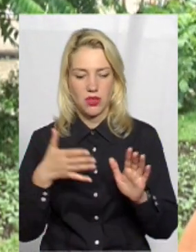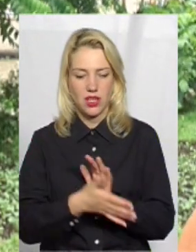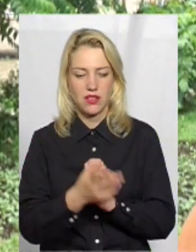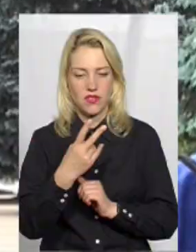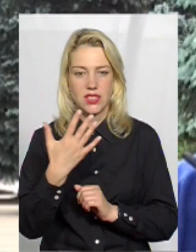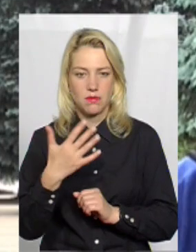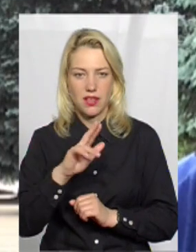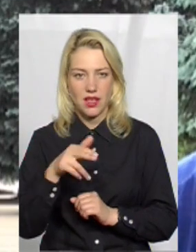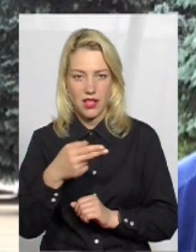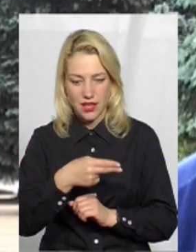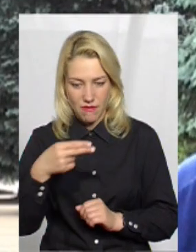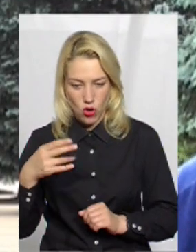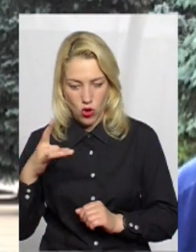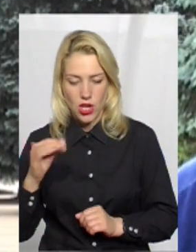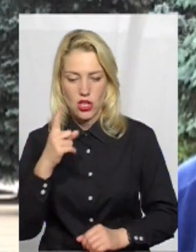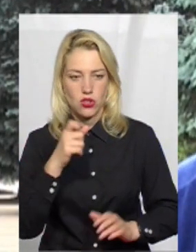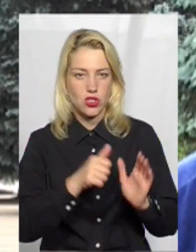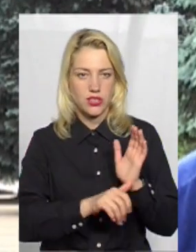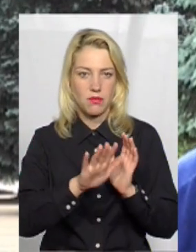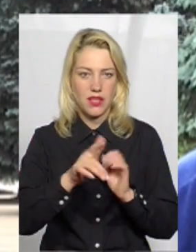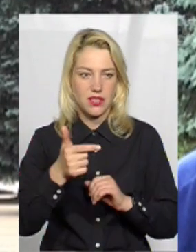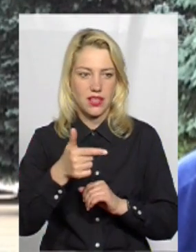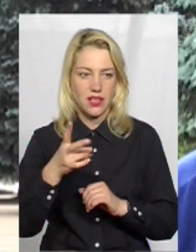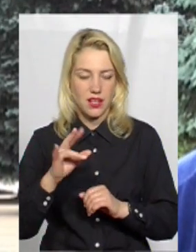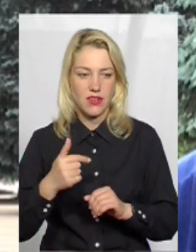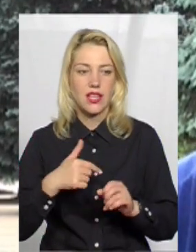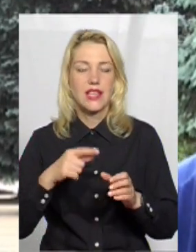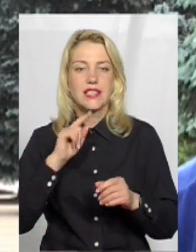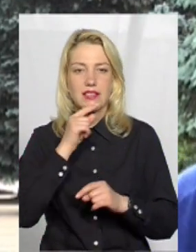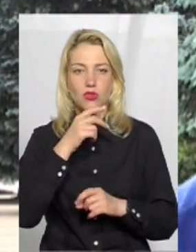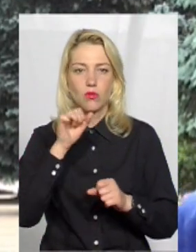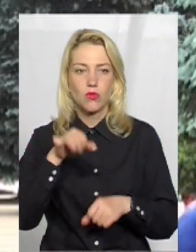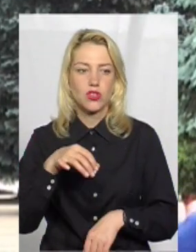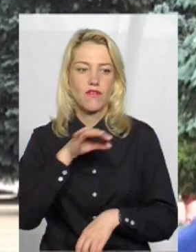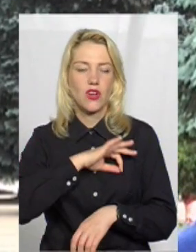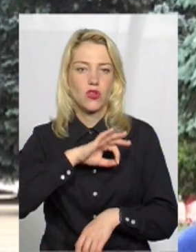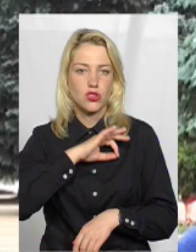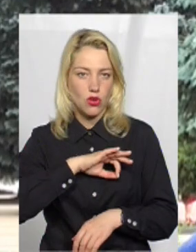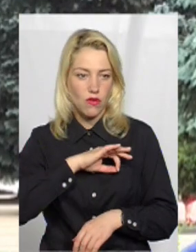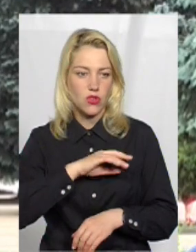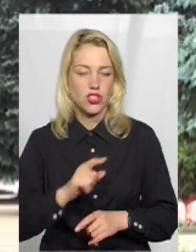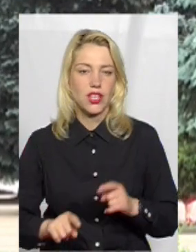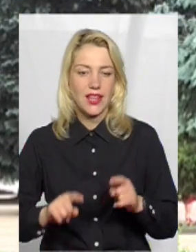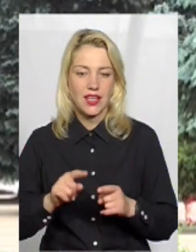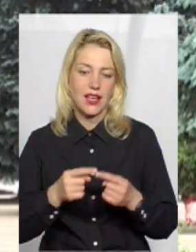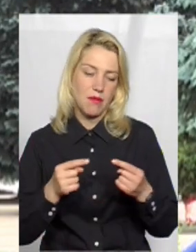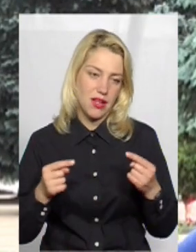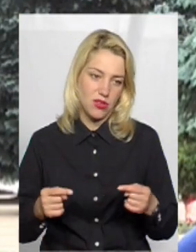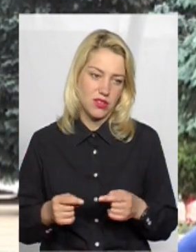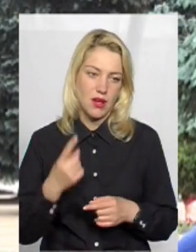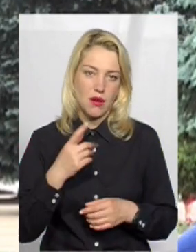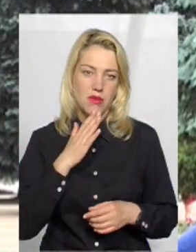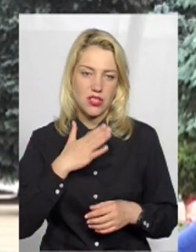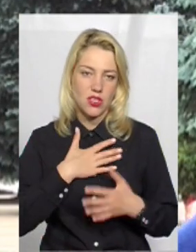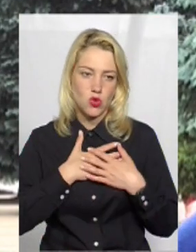160 гривень. Безумовно, зекономити добре можна, використовуючи декілька методів. Перший наш